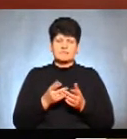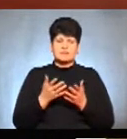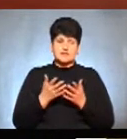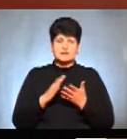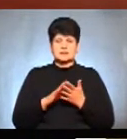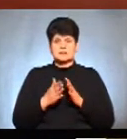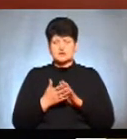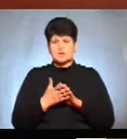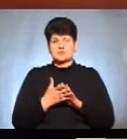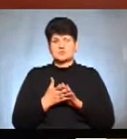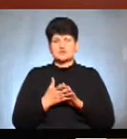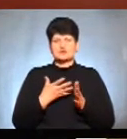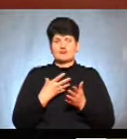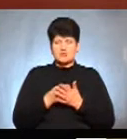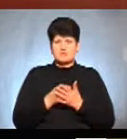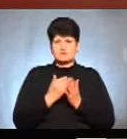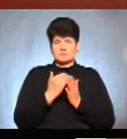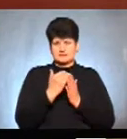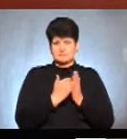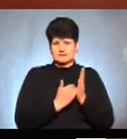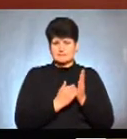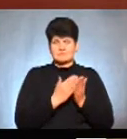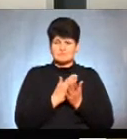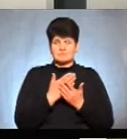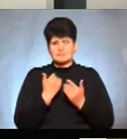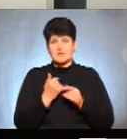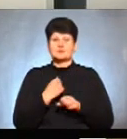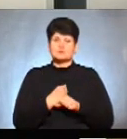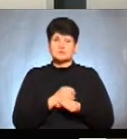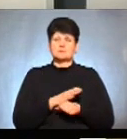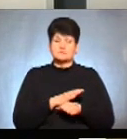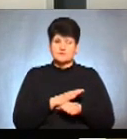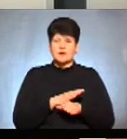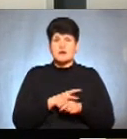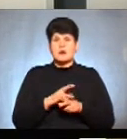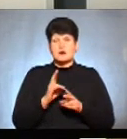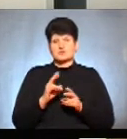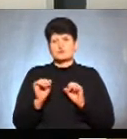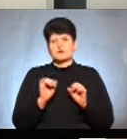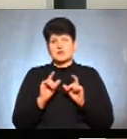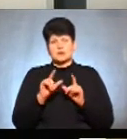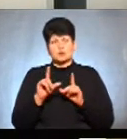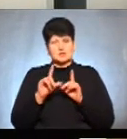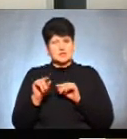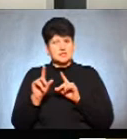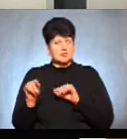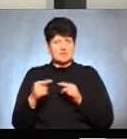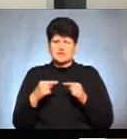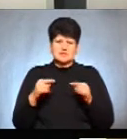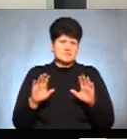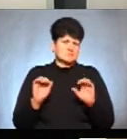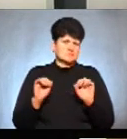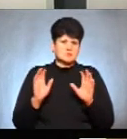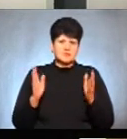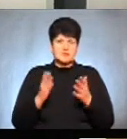ситуацію, своїм перебуванням в списку виборців, він це зробив. Але, все-таки, люди відрядження їздять, різні варіанти є, то